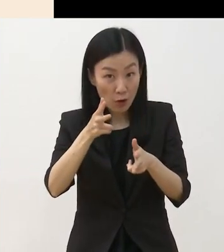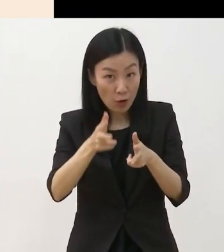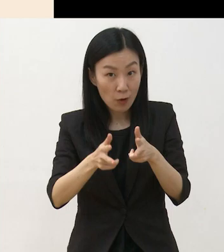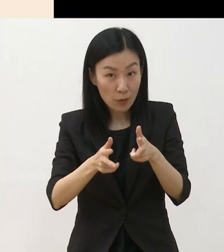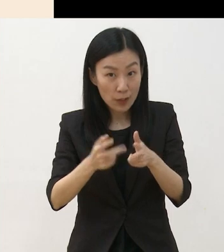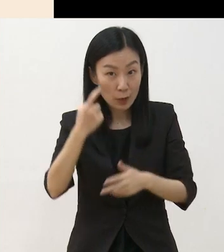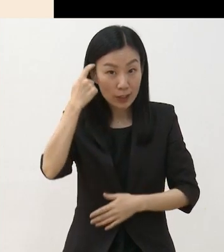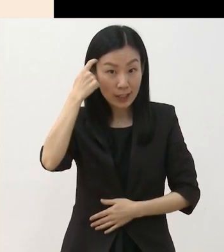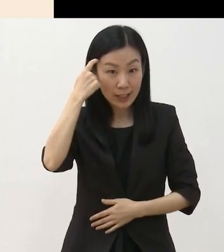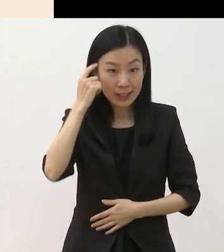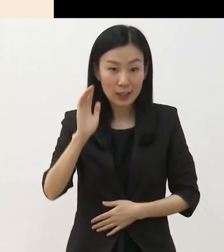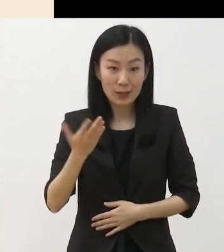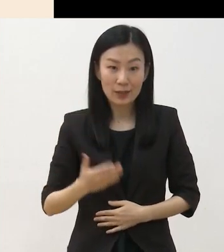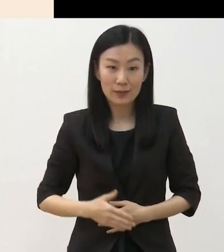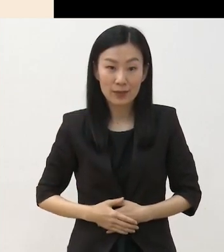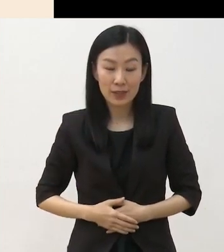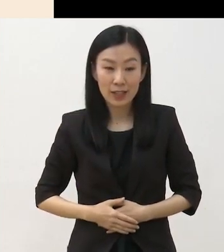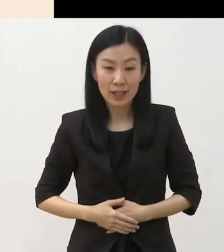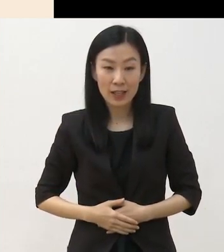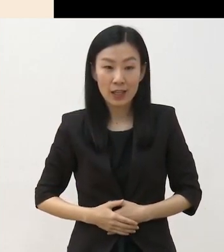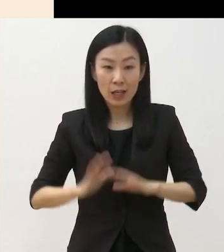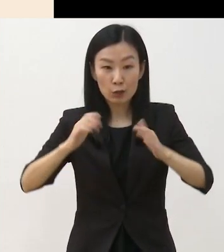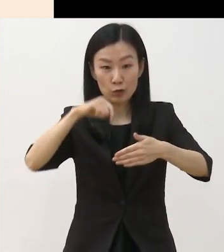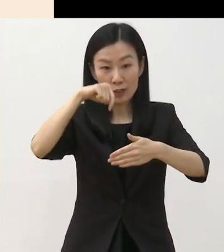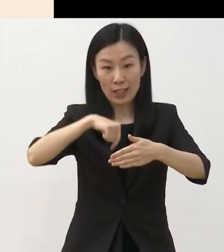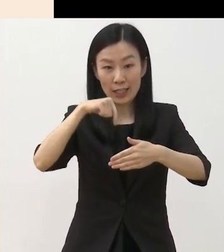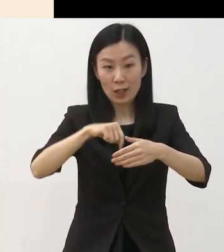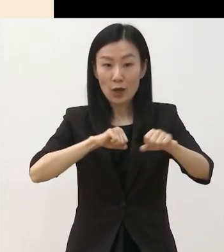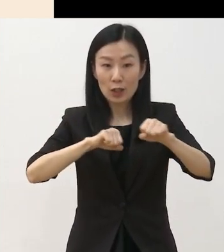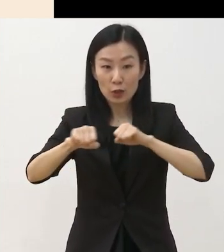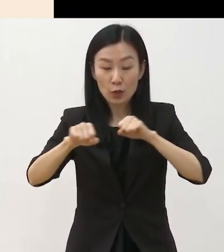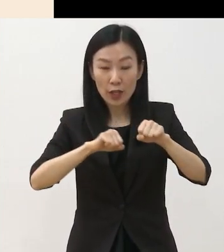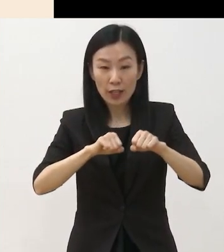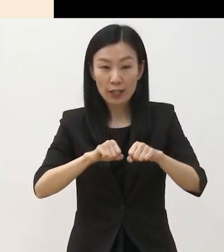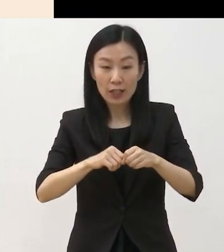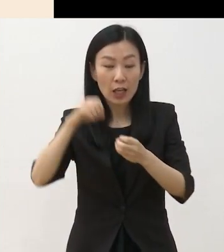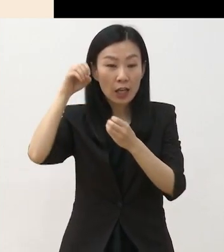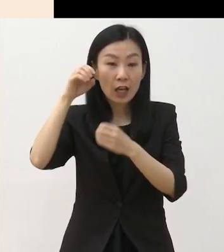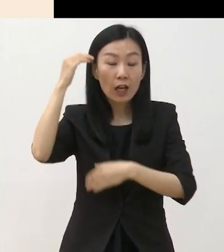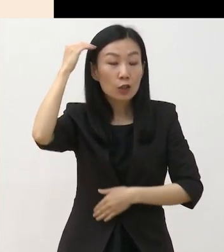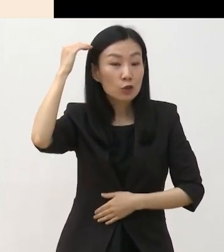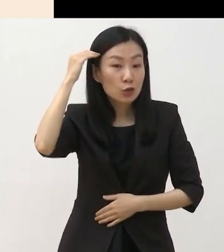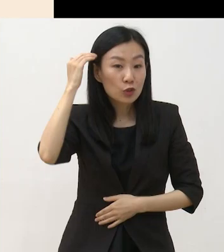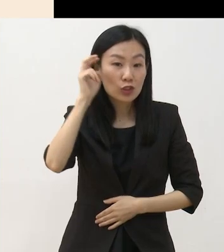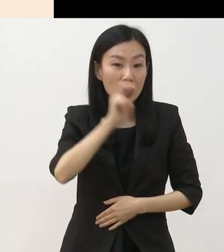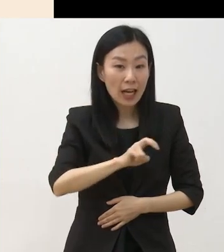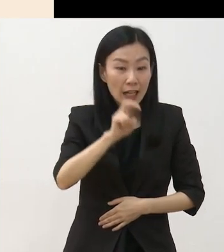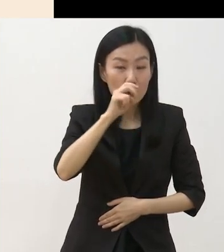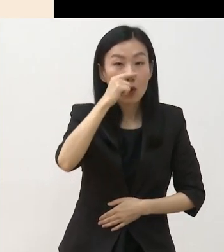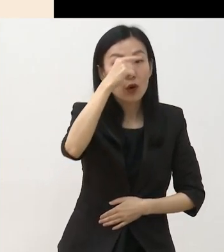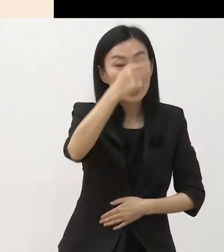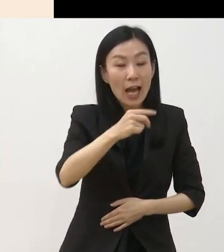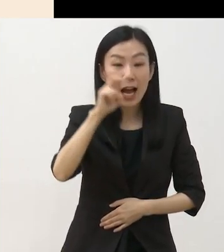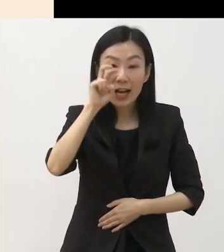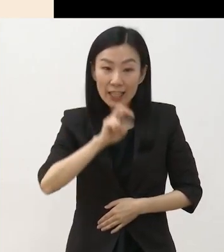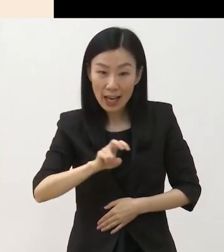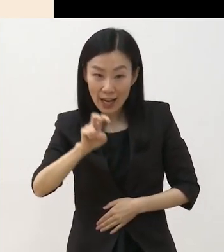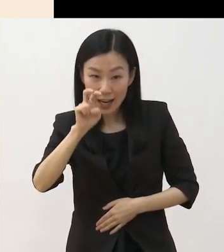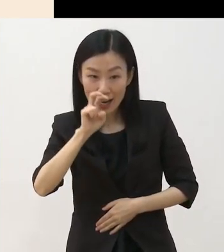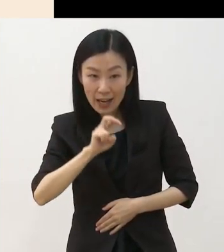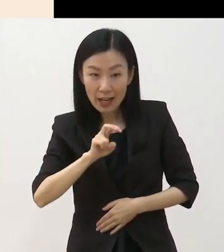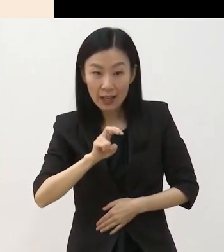되겠습니다 국내에서 활동하고 있는 국악 양악 분야의 민간